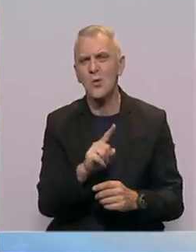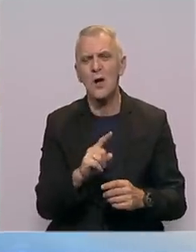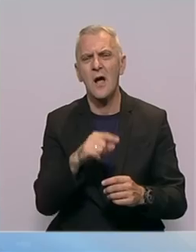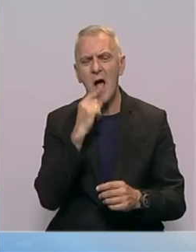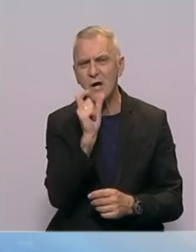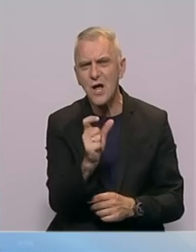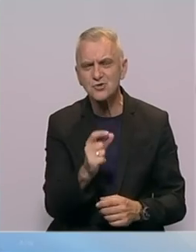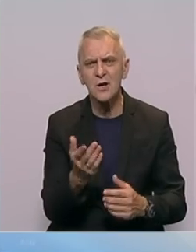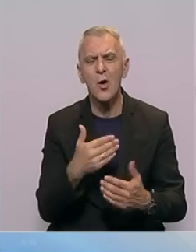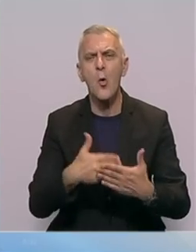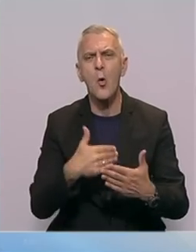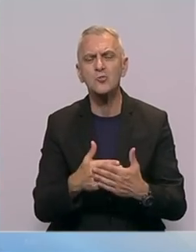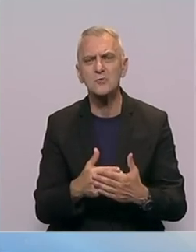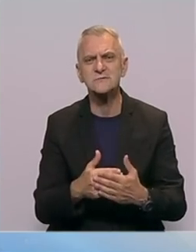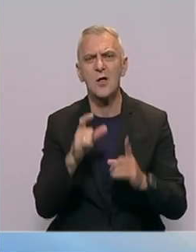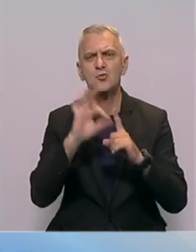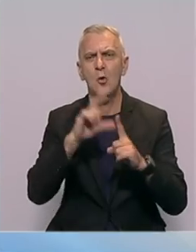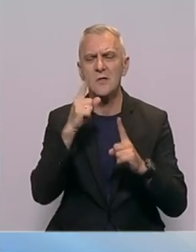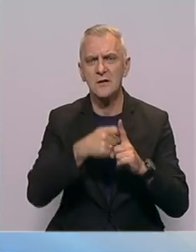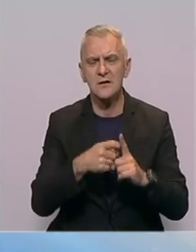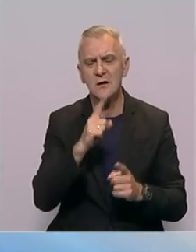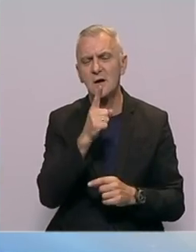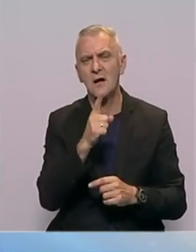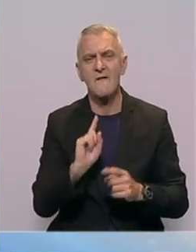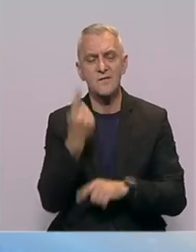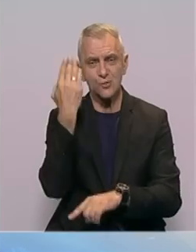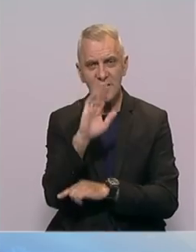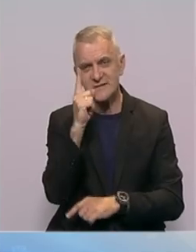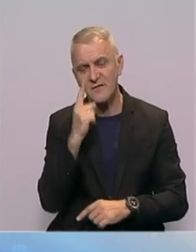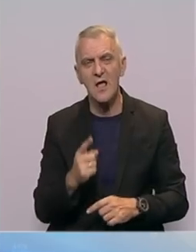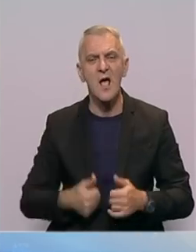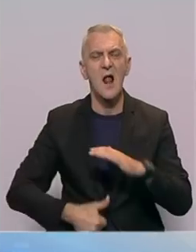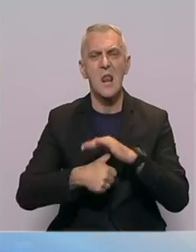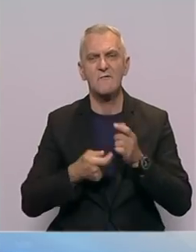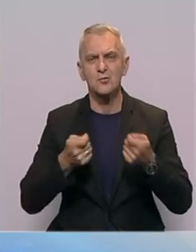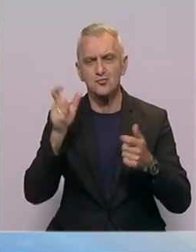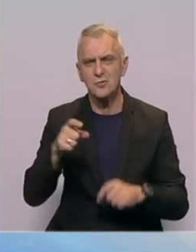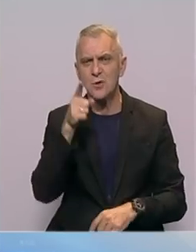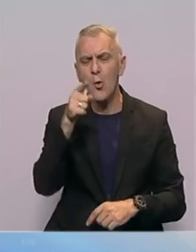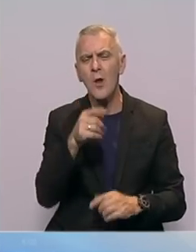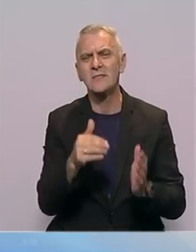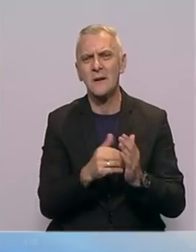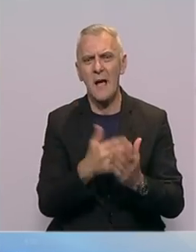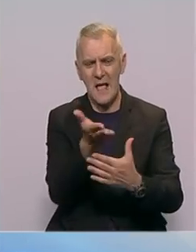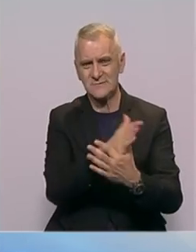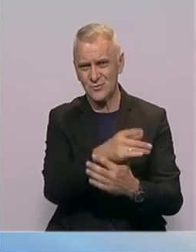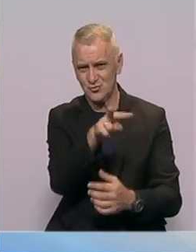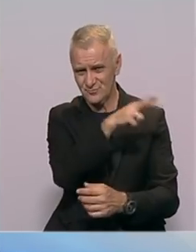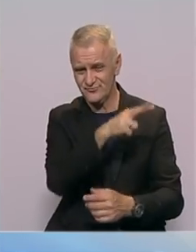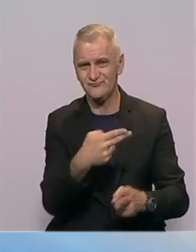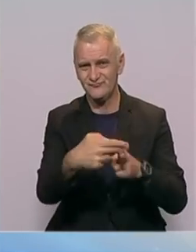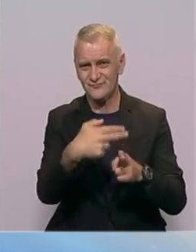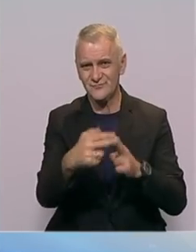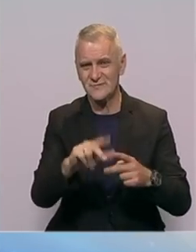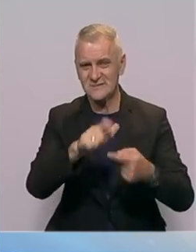odnosu između Dodika, visokog predstavnika i glavnog tužioca. Oni treba između sebe da riješi te stvari. U biti,